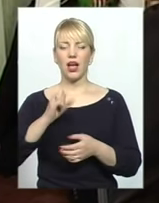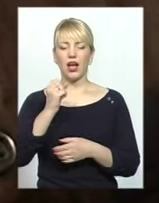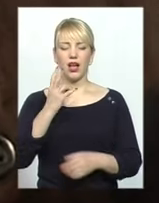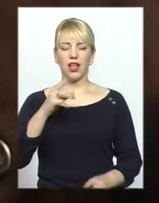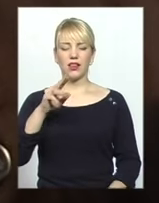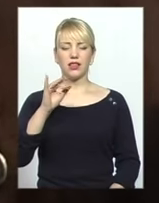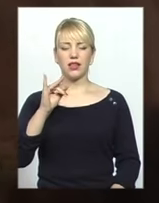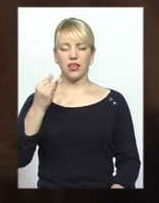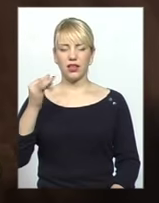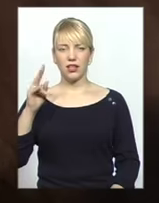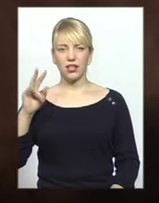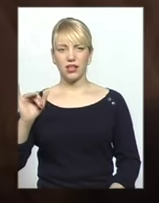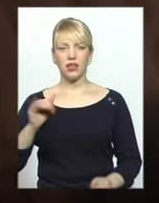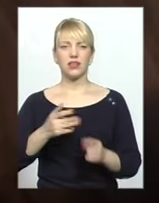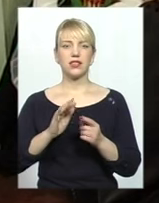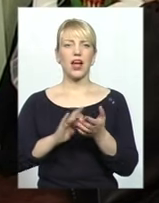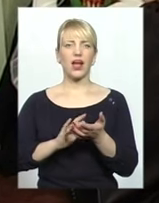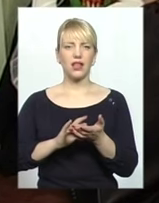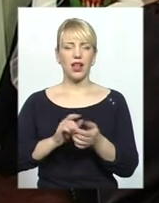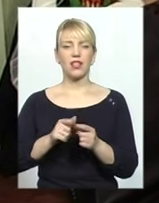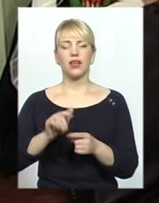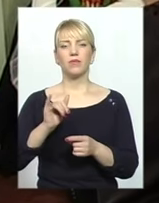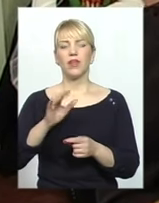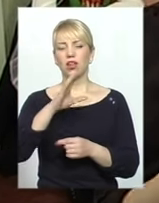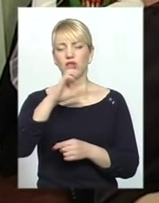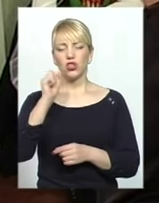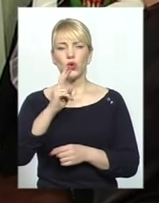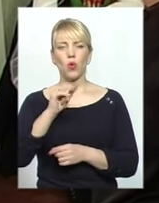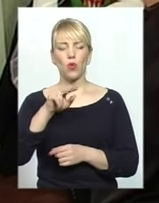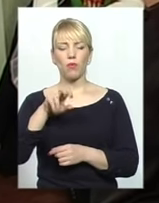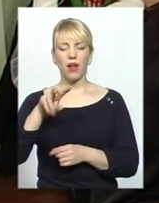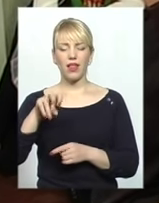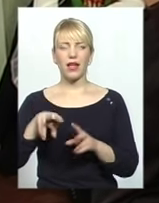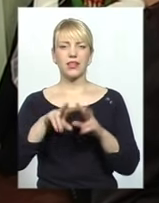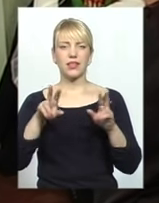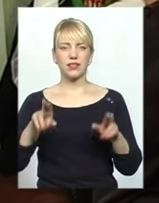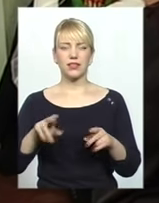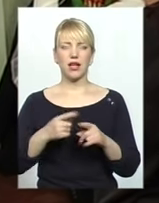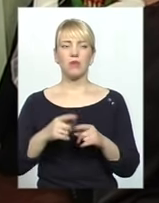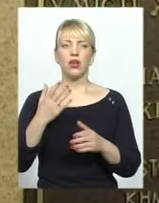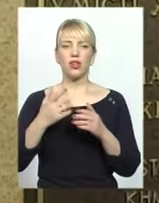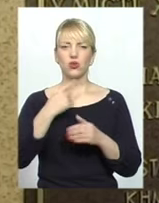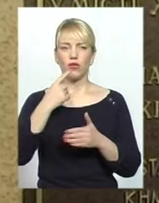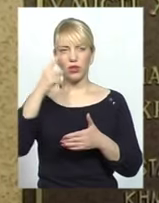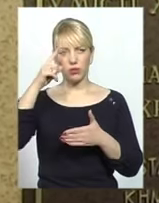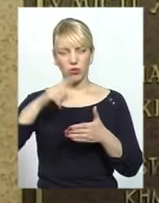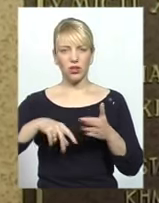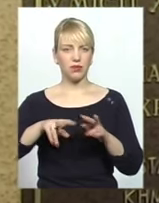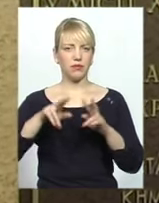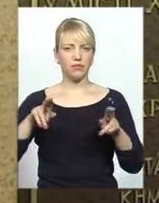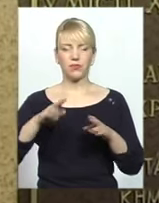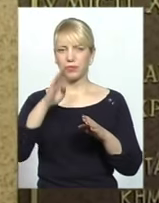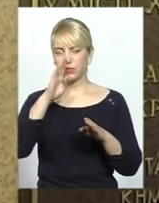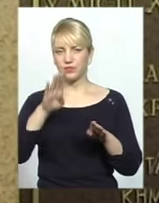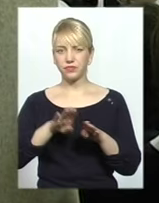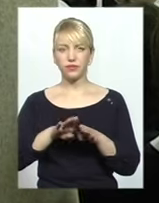ніч купала – то саме. Якщо говорити про традиції релігійного характеру, то теж все дуже подібне. Ще однією чи не